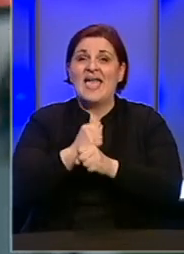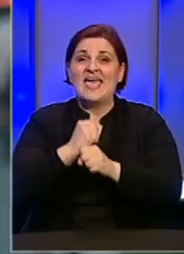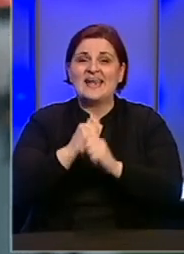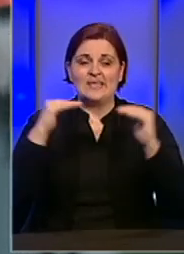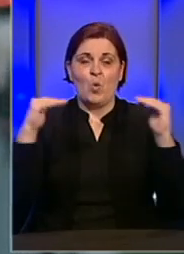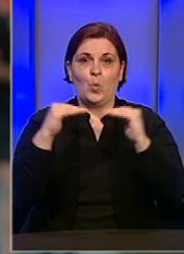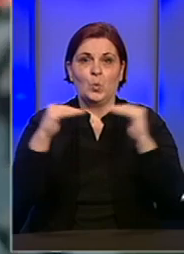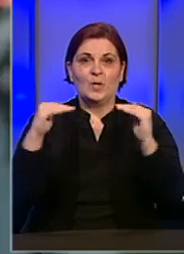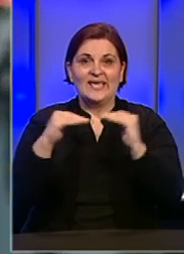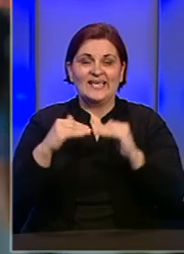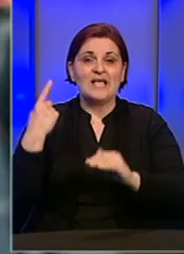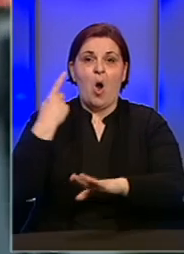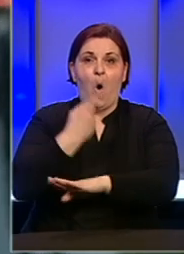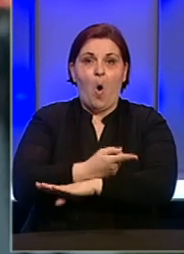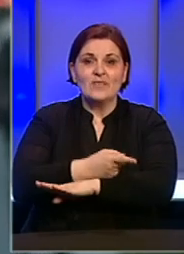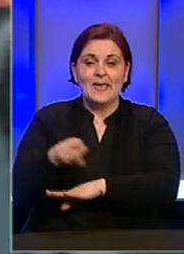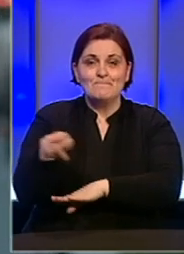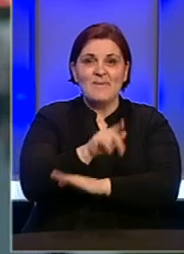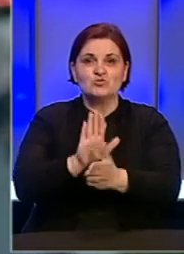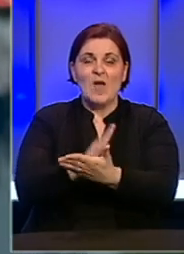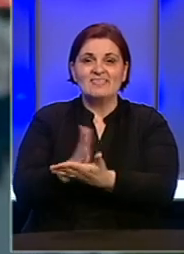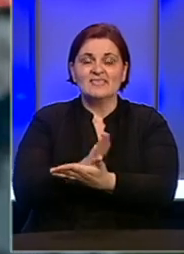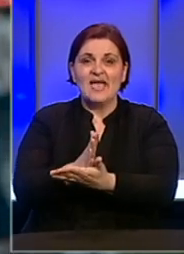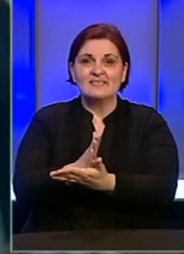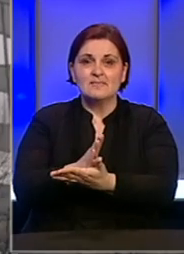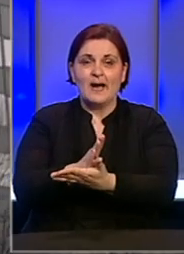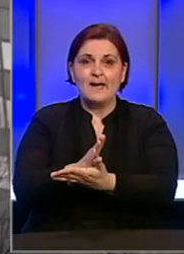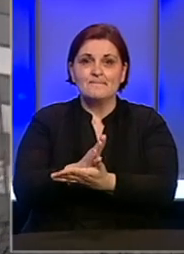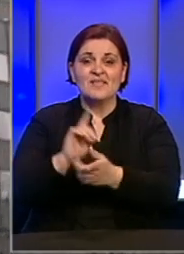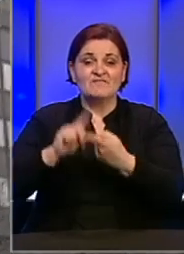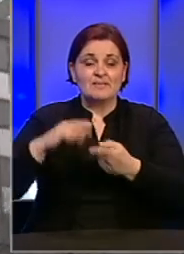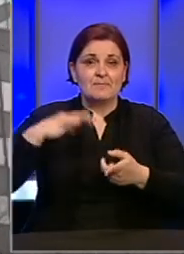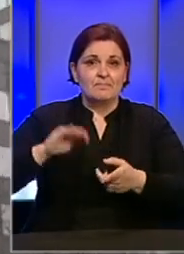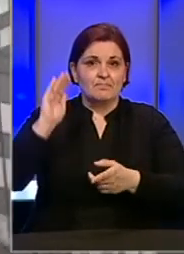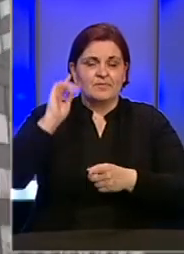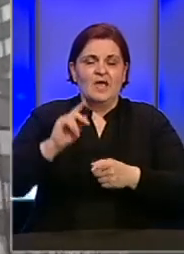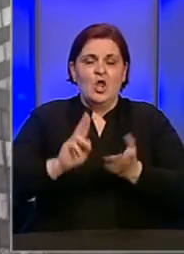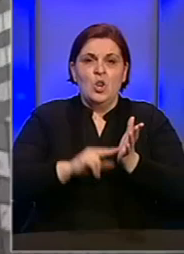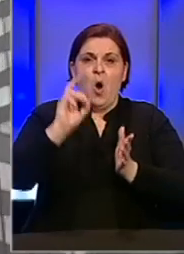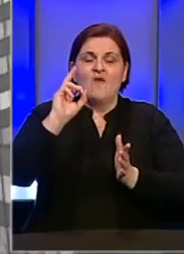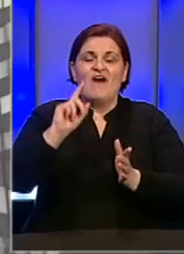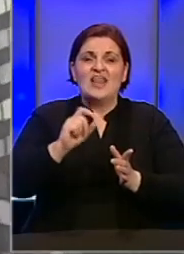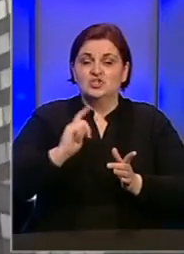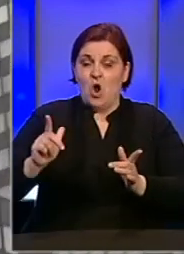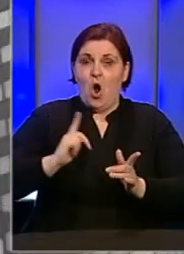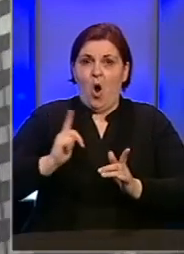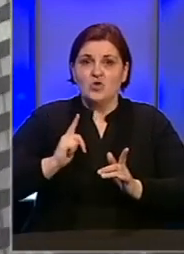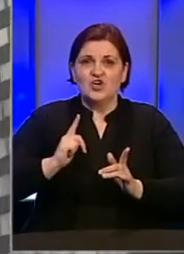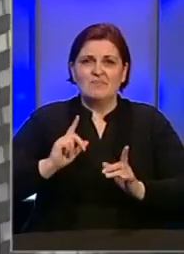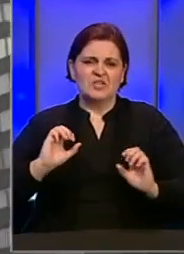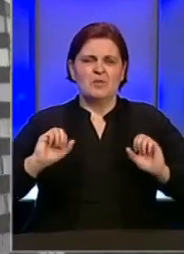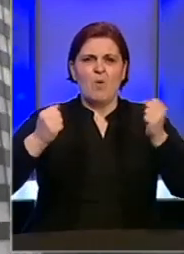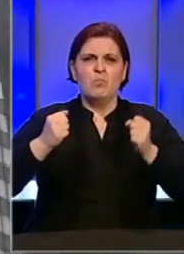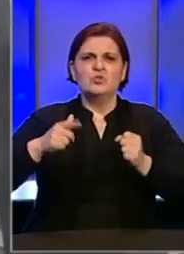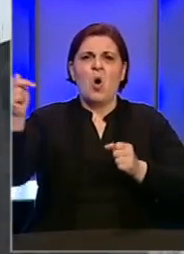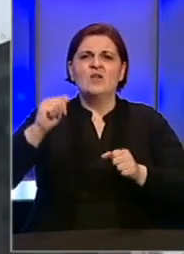uskladživanju odluka među entitetima. Federalni premijer Fadel Novalić poručuje da očekuje otpor od naftaša, ali